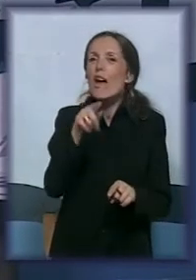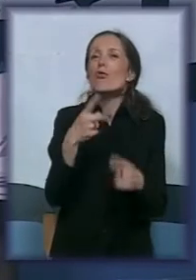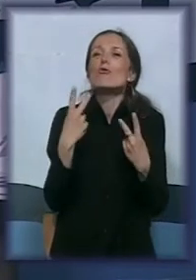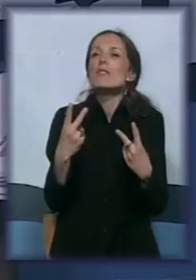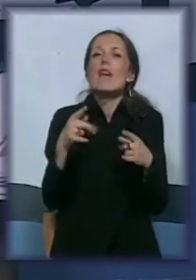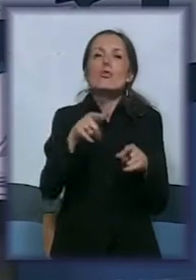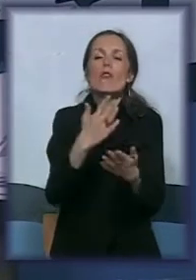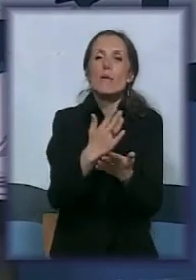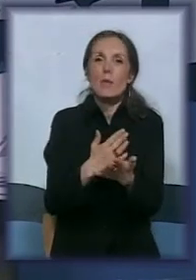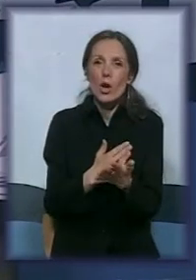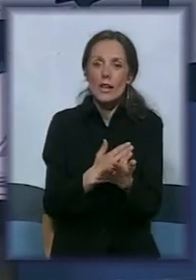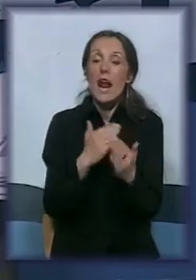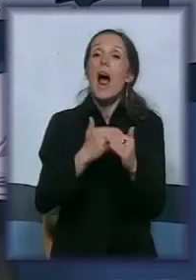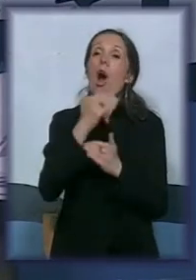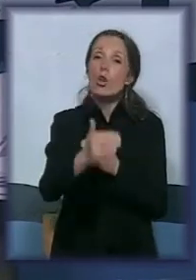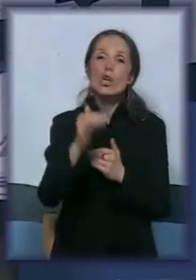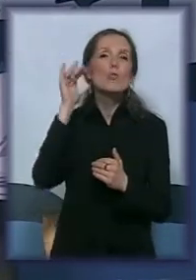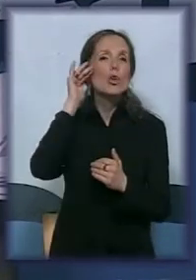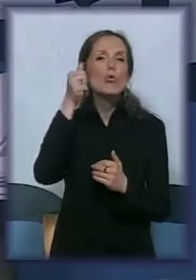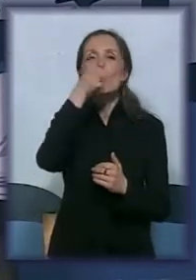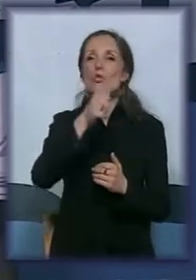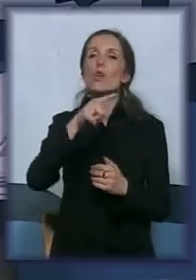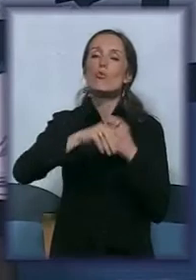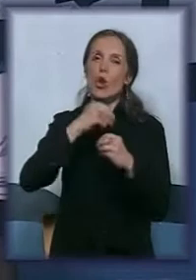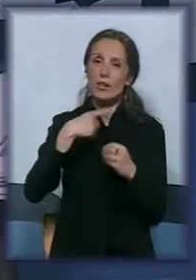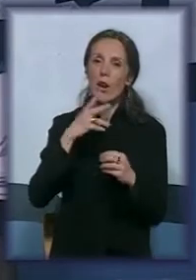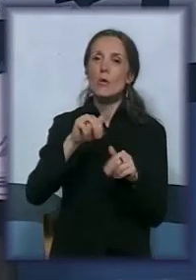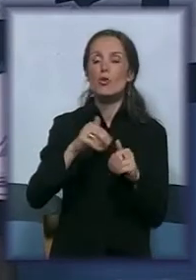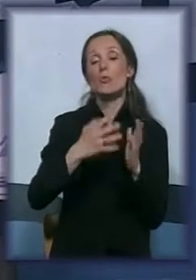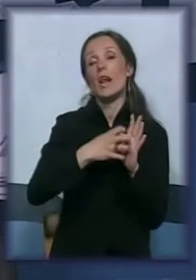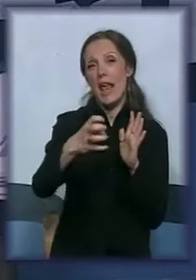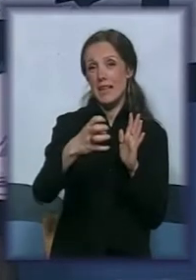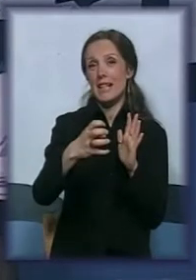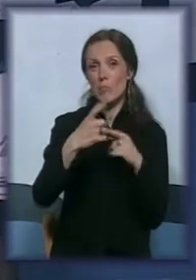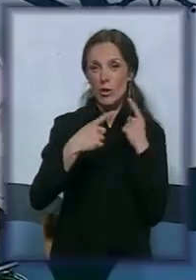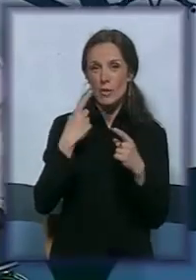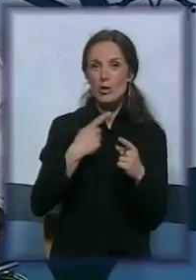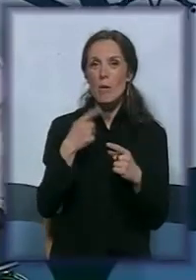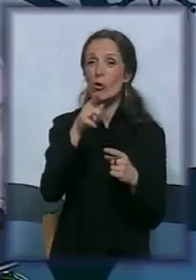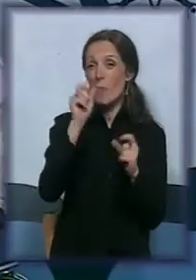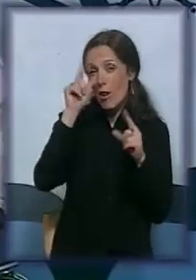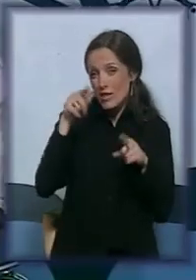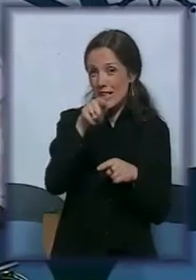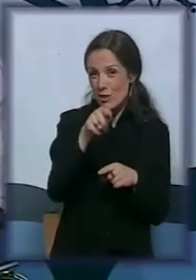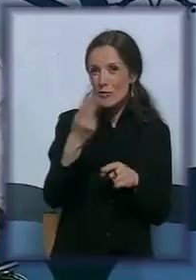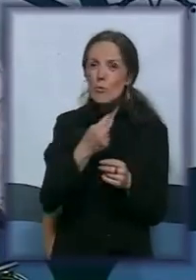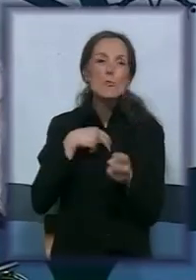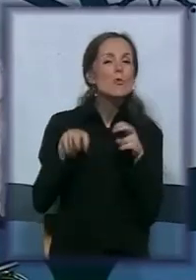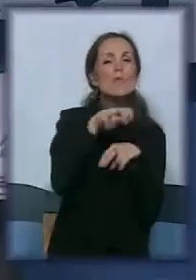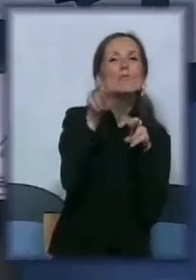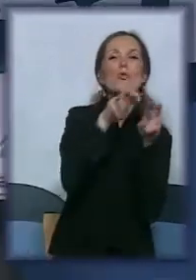program. A odmah zatim ćemo da čujemo i roditelje. Pa onda možemo da nastavimo da pričamo. Ovo je malo izrađenje za vas jer mi smo se šunjali po školi, ali smo,